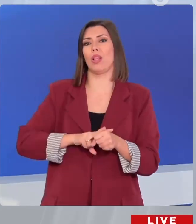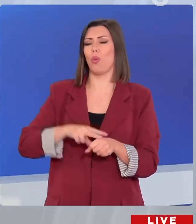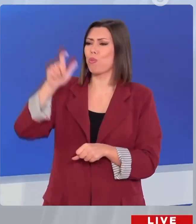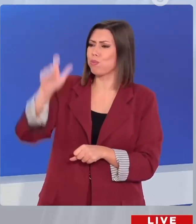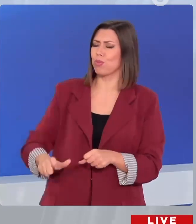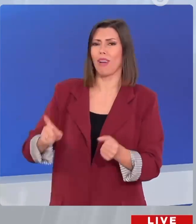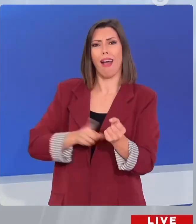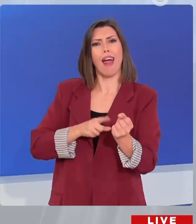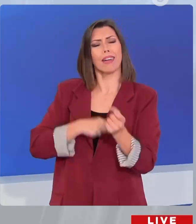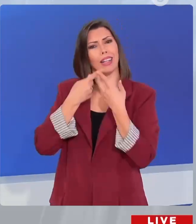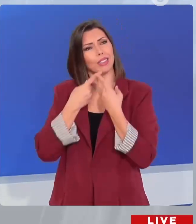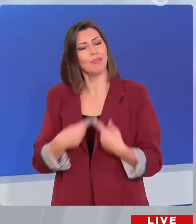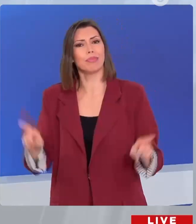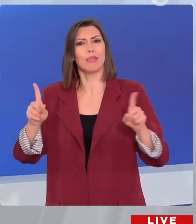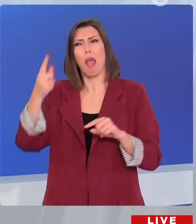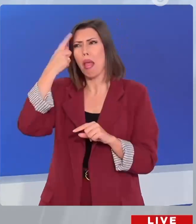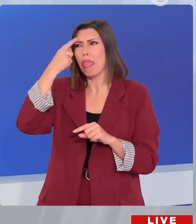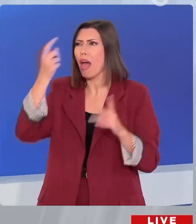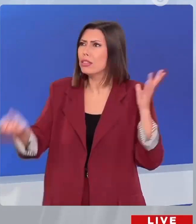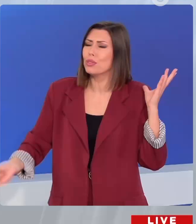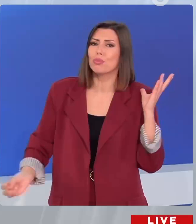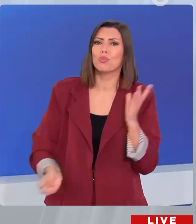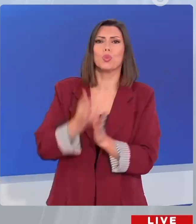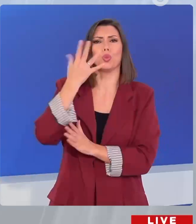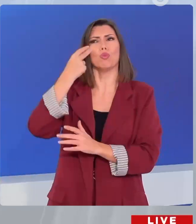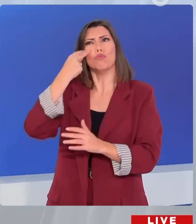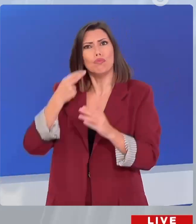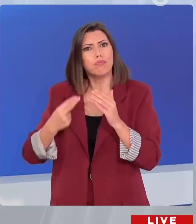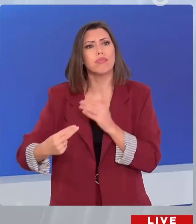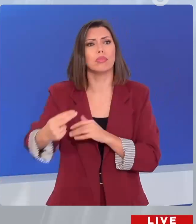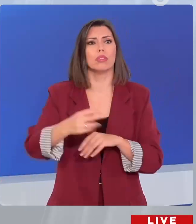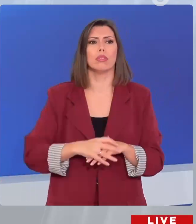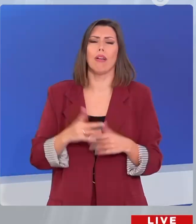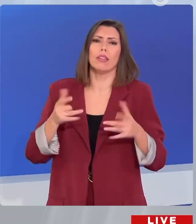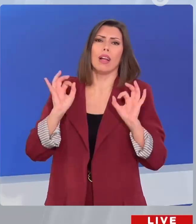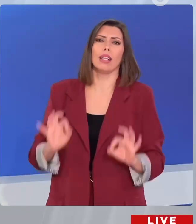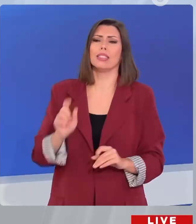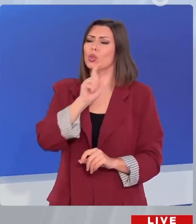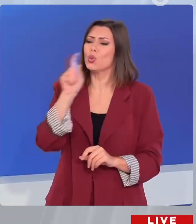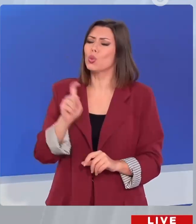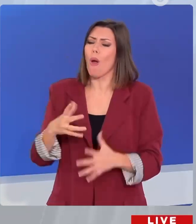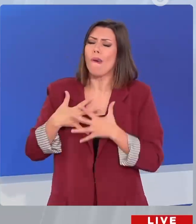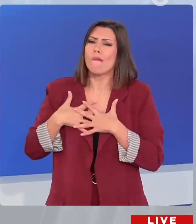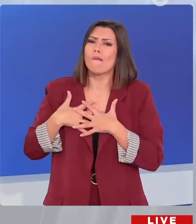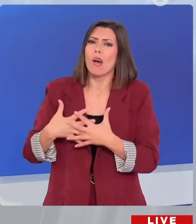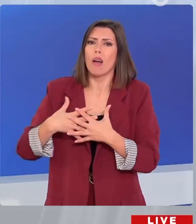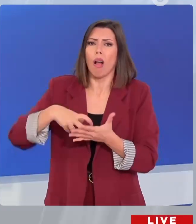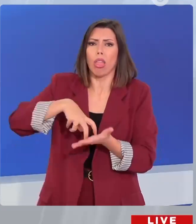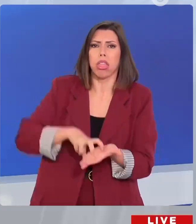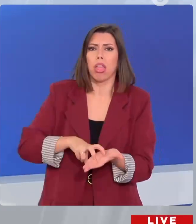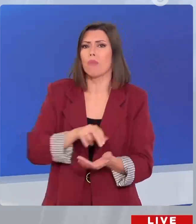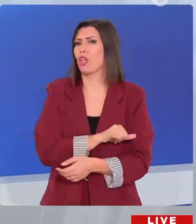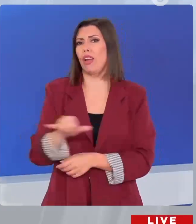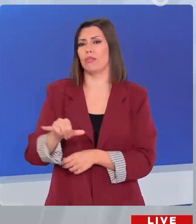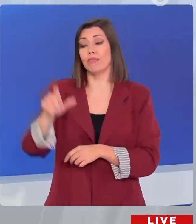Αντισυμβατικός, ανατρεπτικός, πρωτοπόρος, τολμηρός, διορατικός. Άμα είσαι από τη ζωή δεν το βάζεις ποτέ κάτω. Εμπνευσμένος